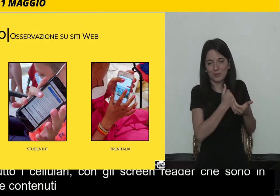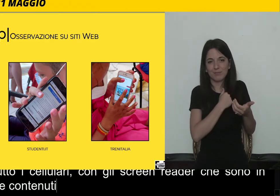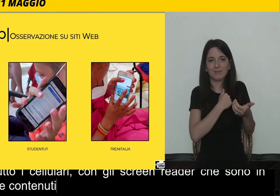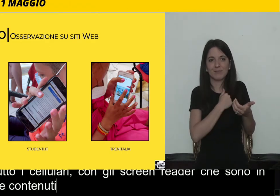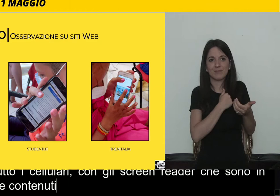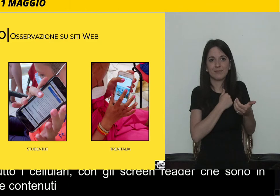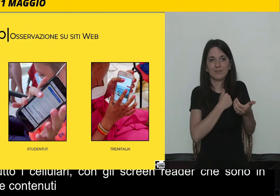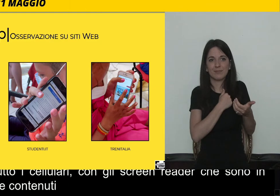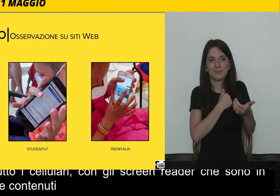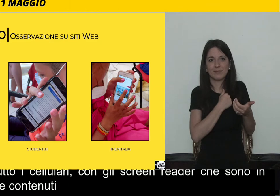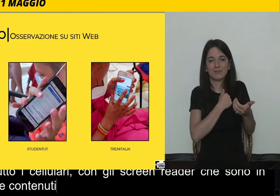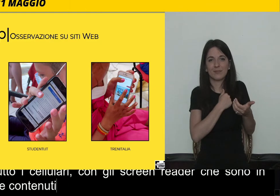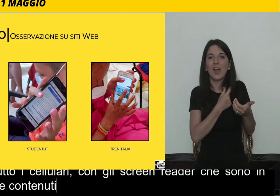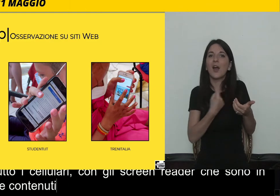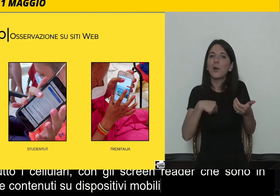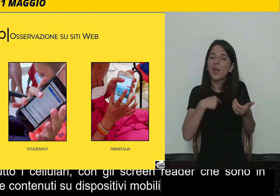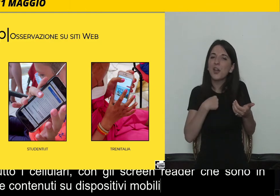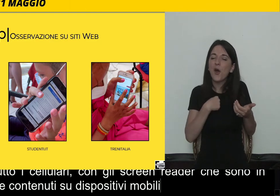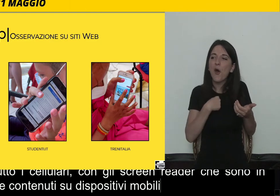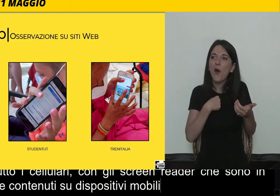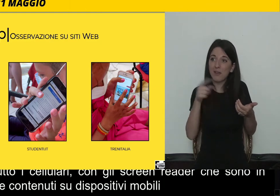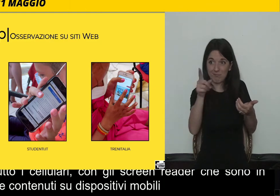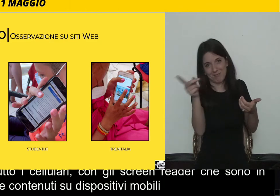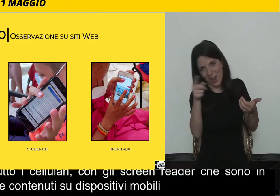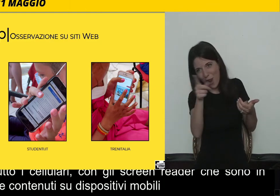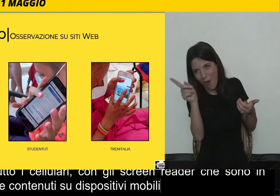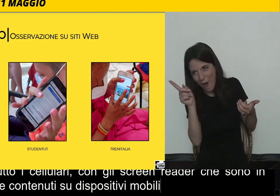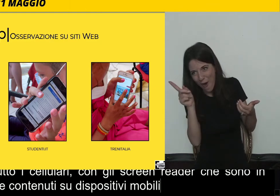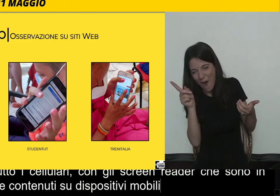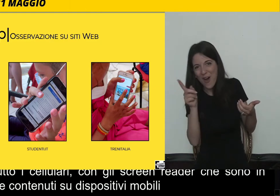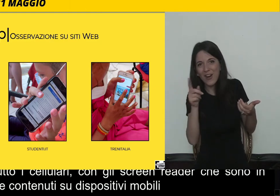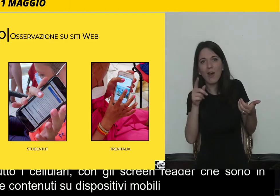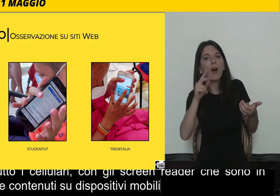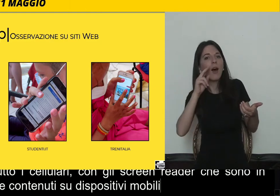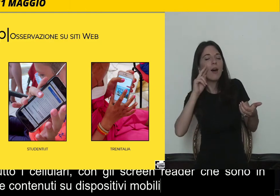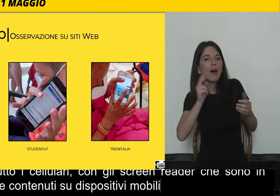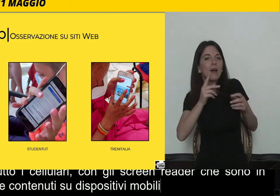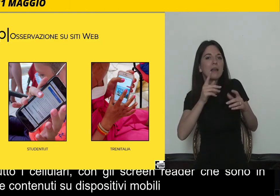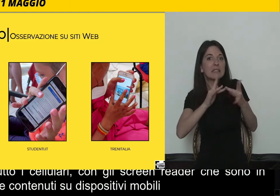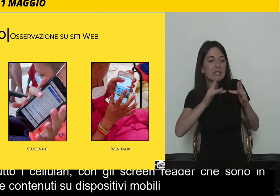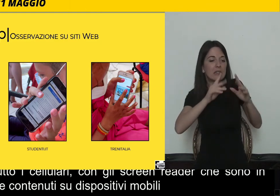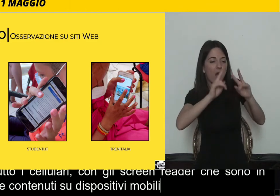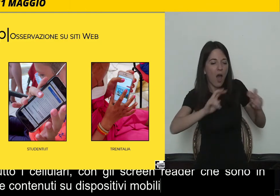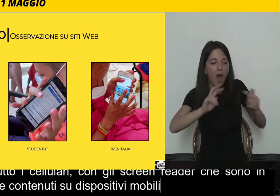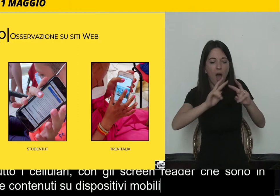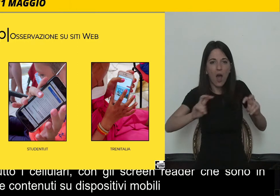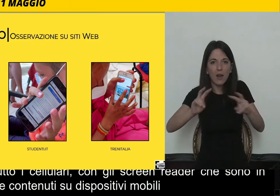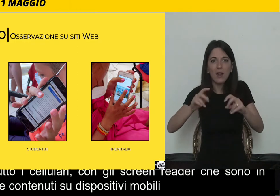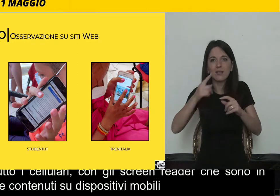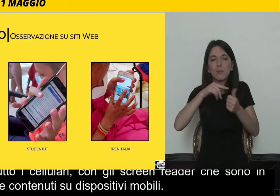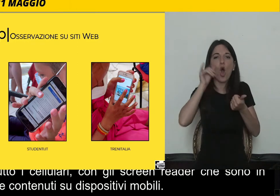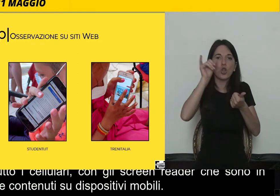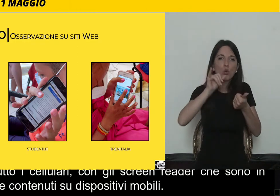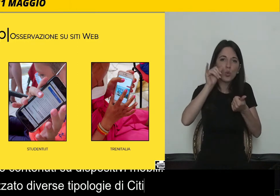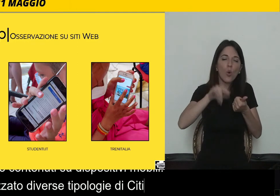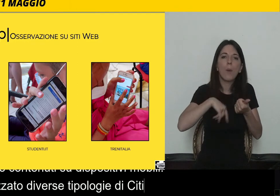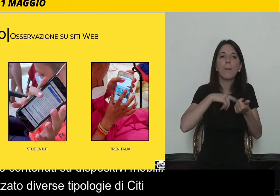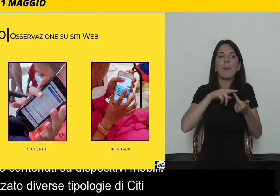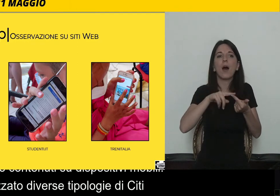E quindi hanno analizzato diverse tipologie di siti, non so, YouTube, un sito